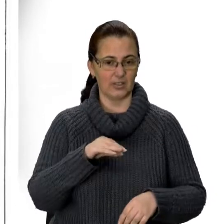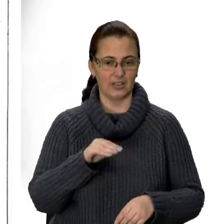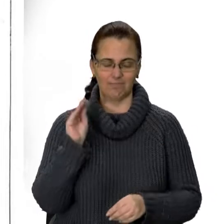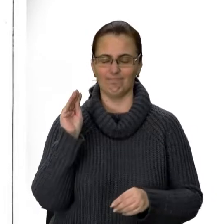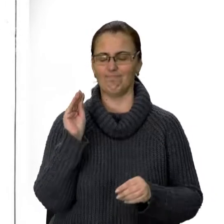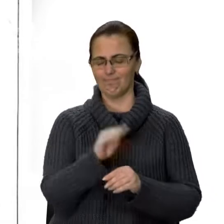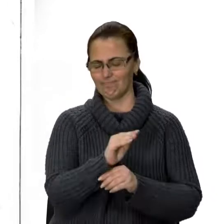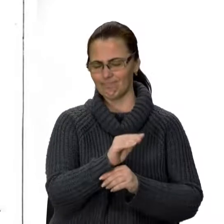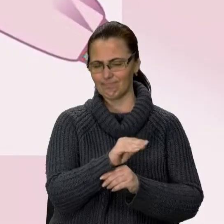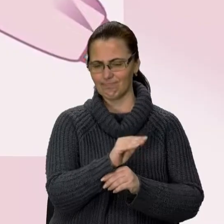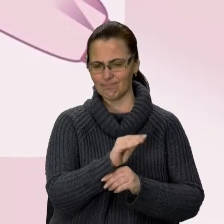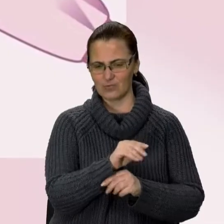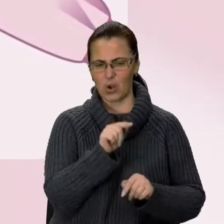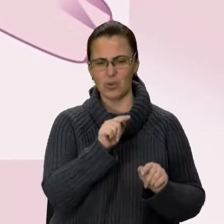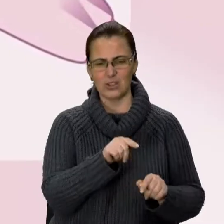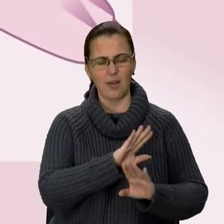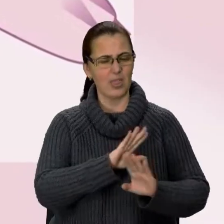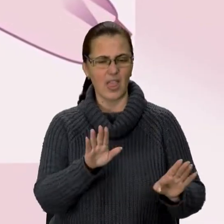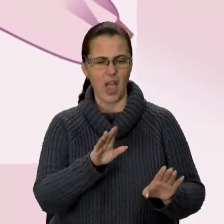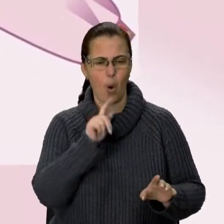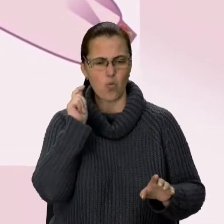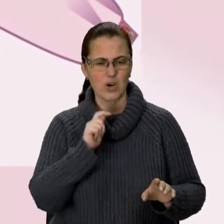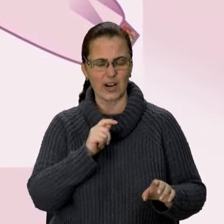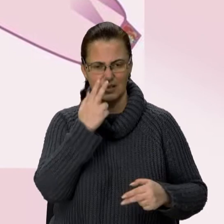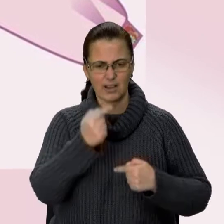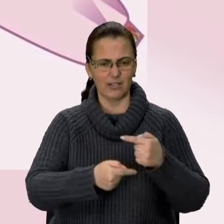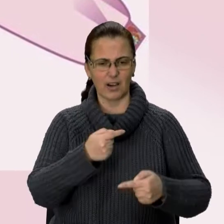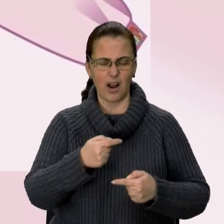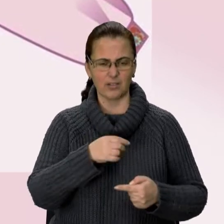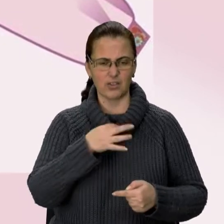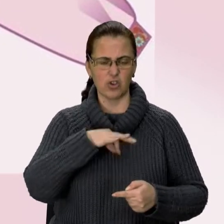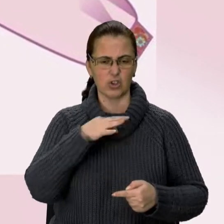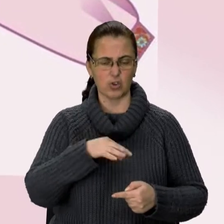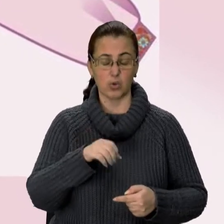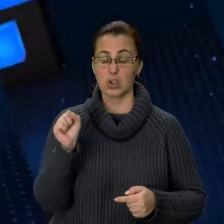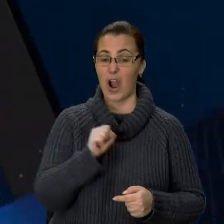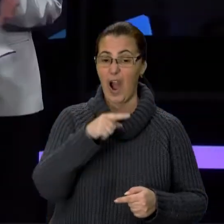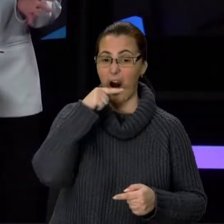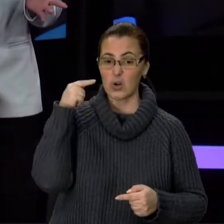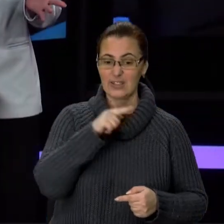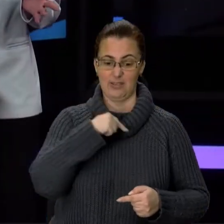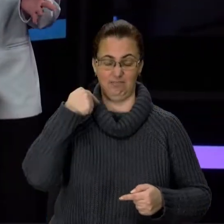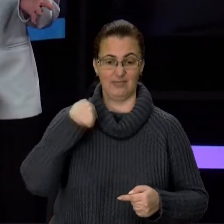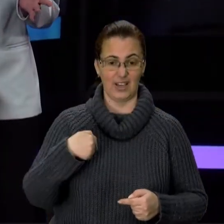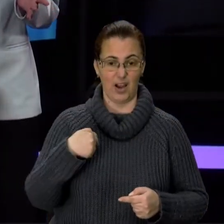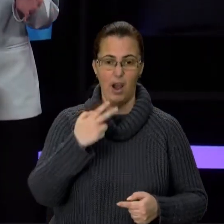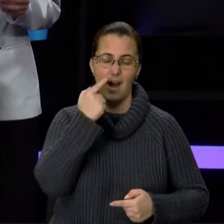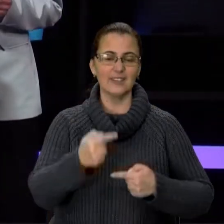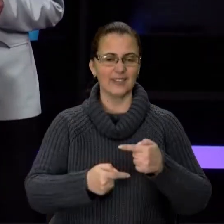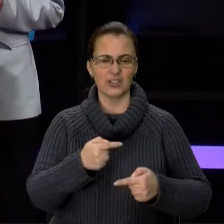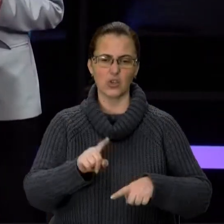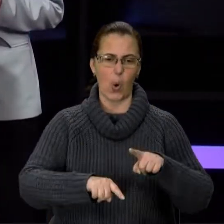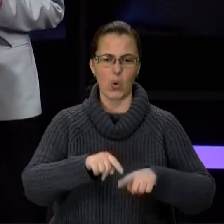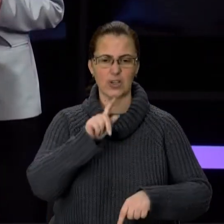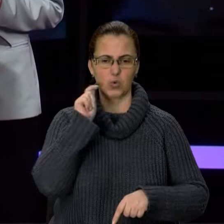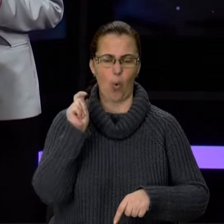критики. Мовляв, на ньому не українська традиційна сорочка, а російська, що має назву косоворотка. А традиційного рідного